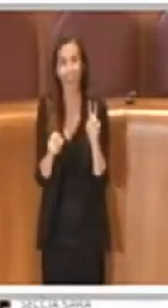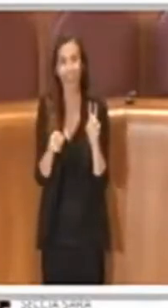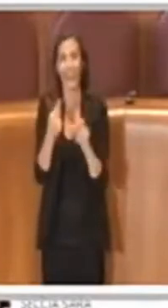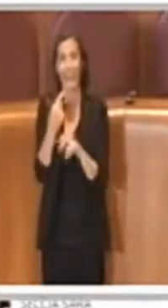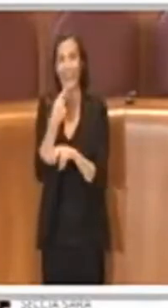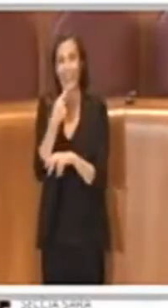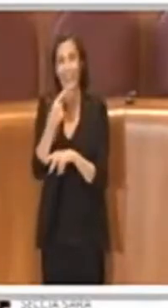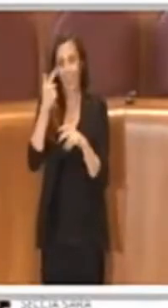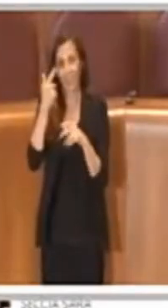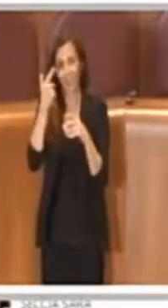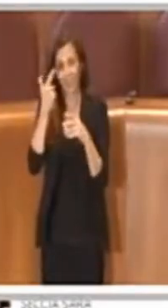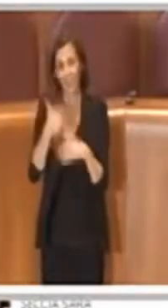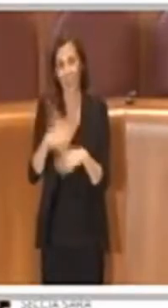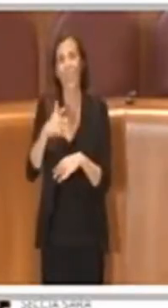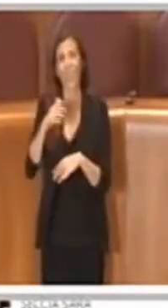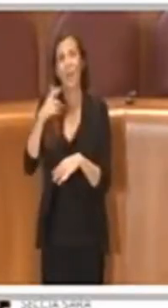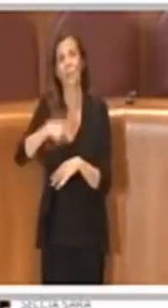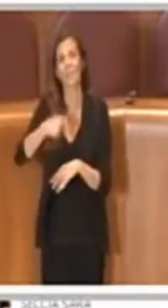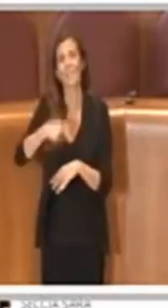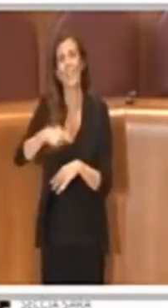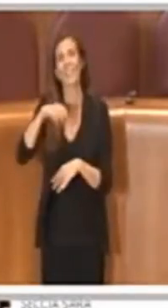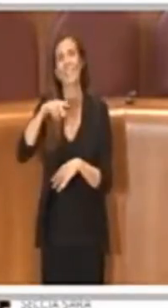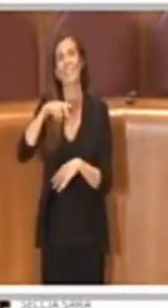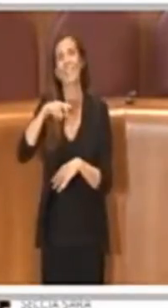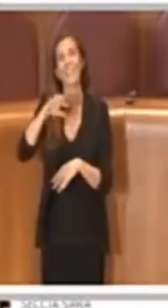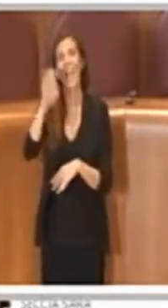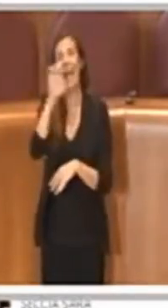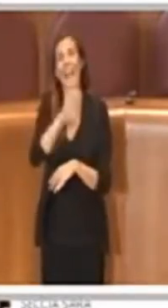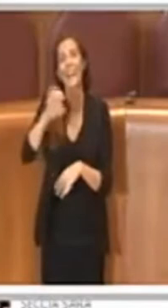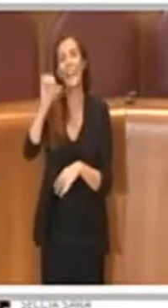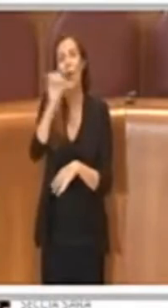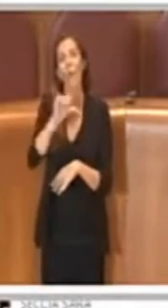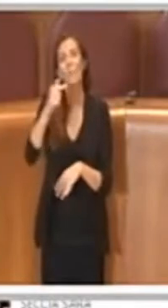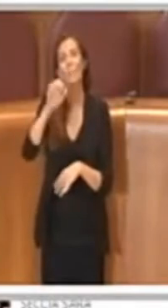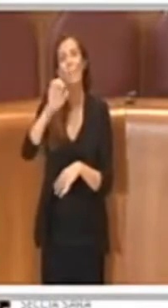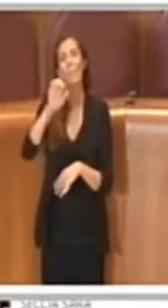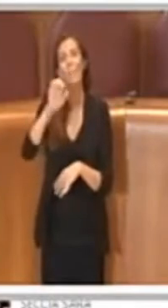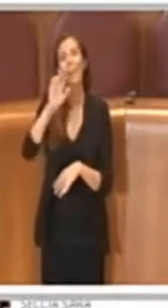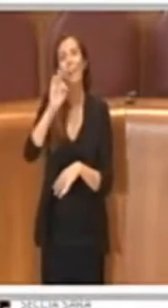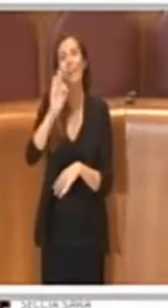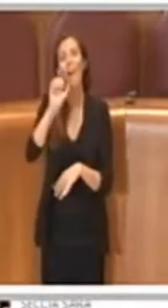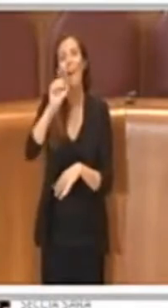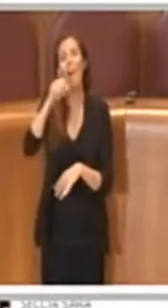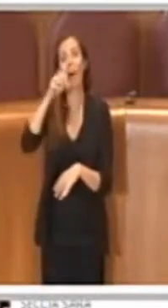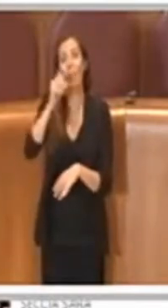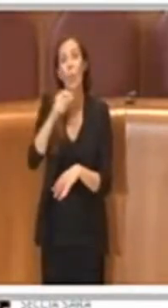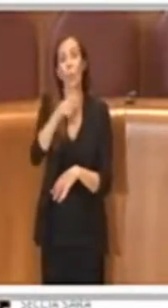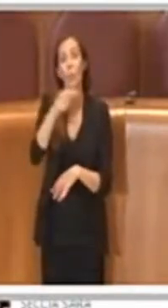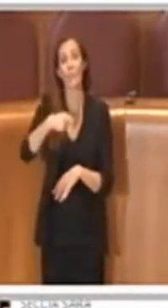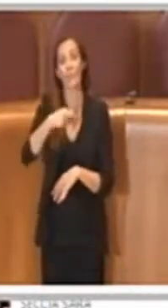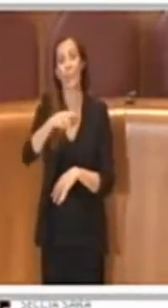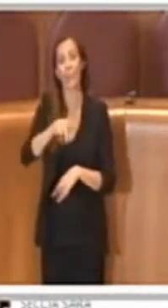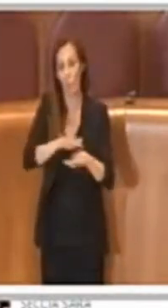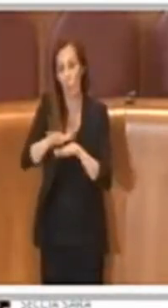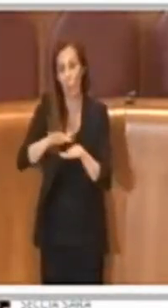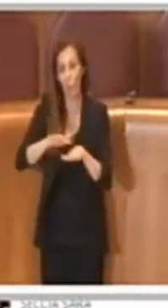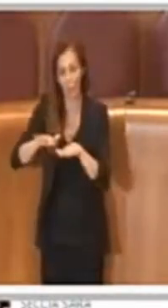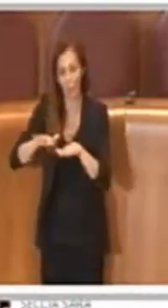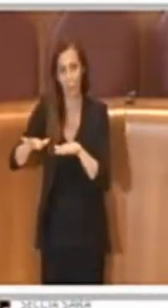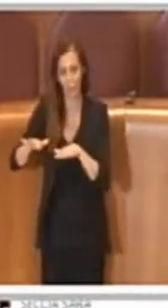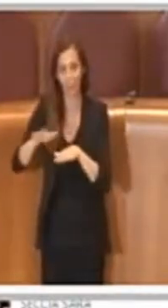Presidente Enrico Stefano, del Presidente della Commissione Mobilità, che non esiste uno studio che